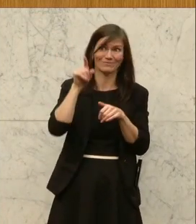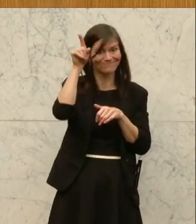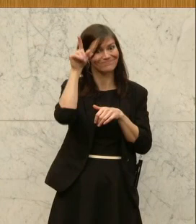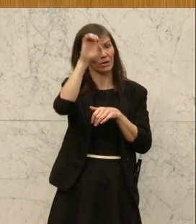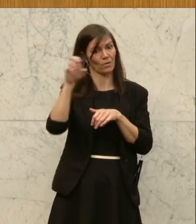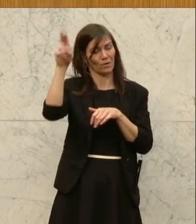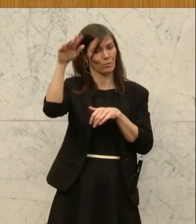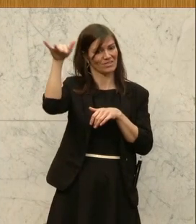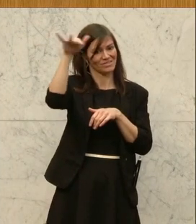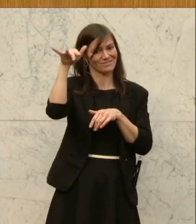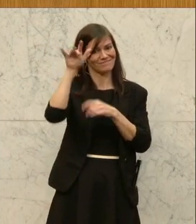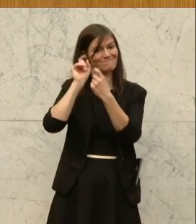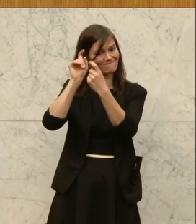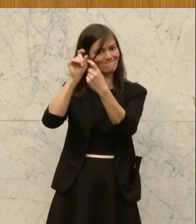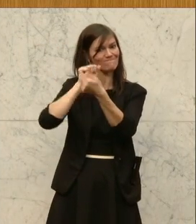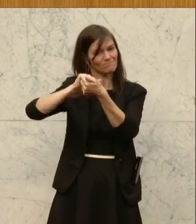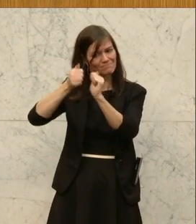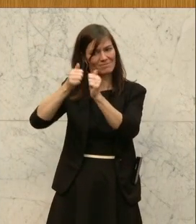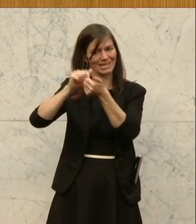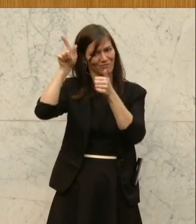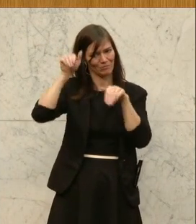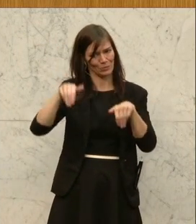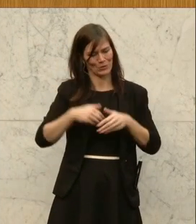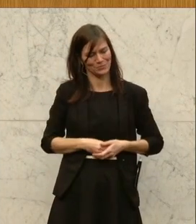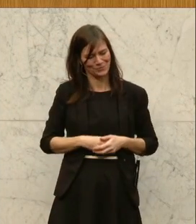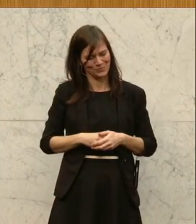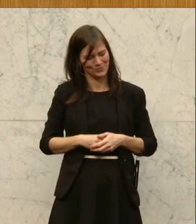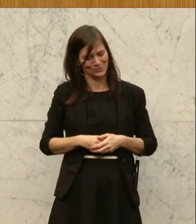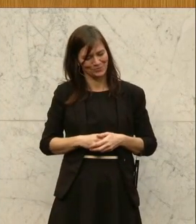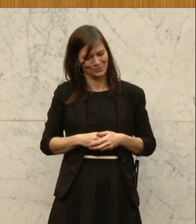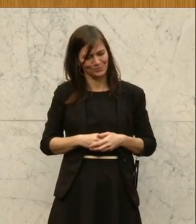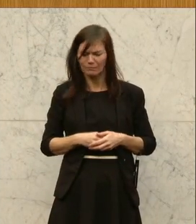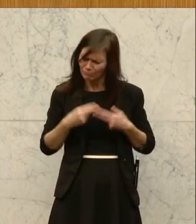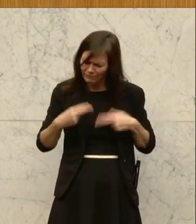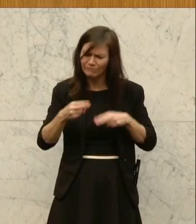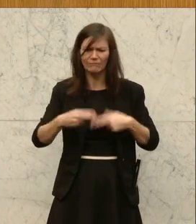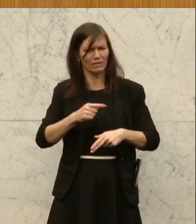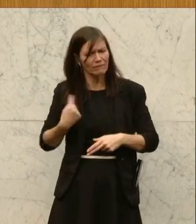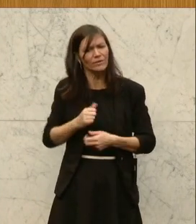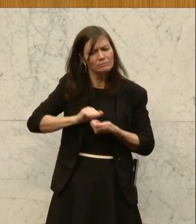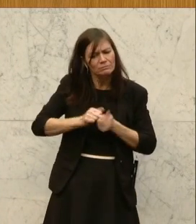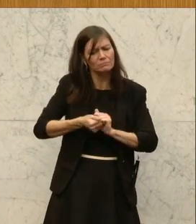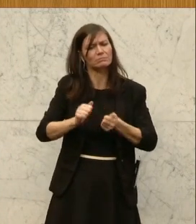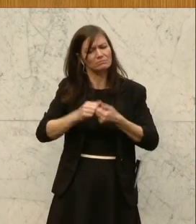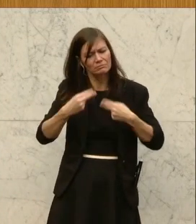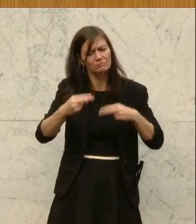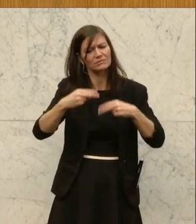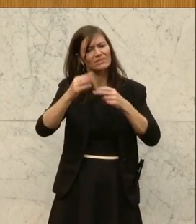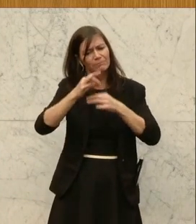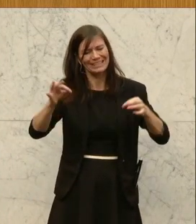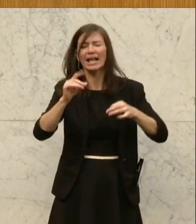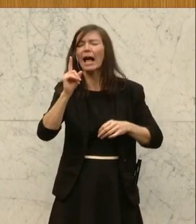auf der europäischen Ebene diskutieren. Wir setzen uns weiterhin für Verbesserungen ein, aber mit